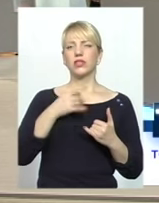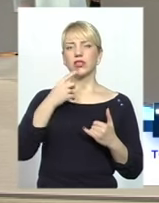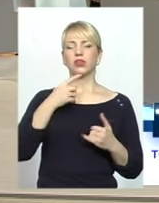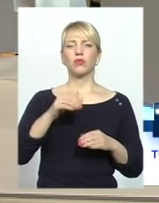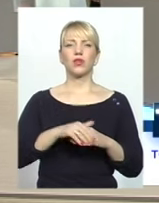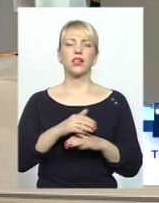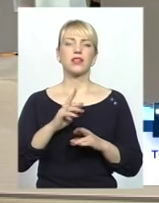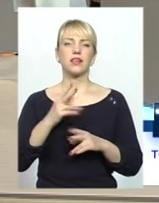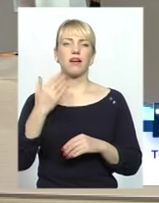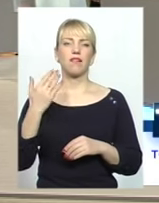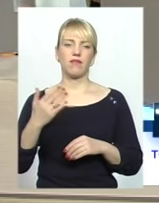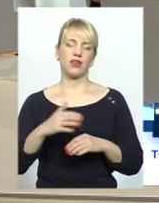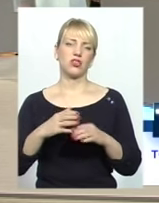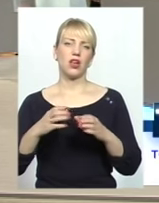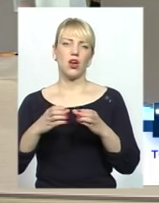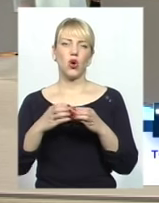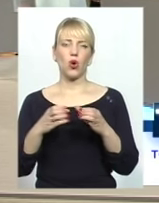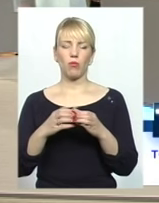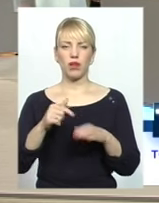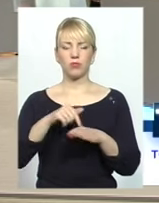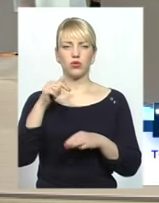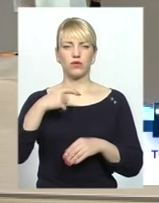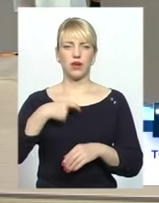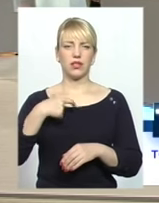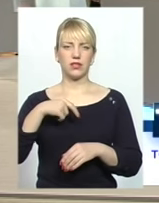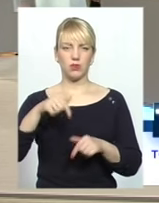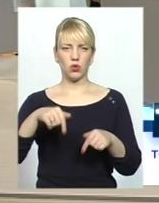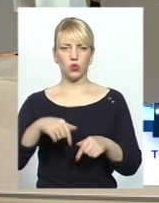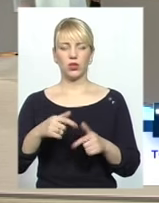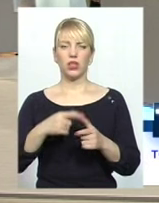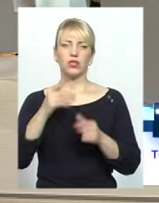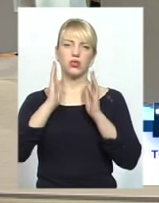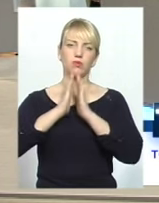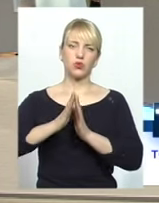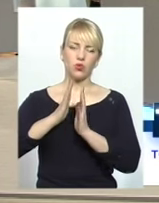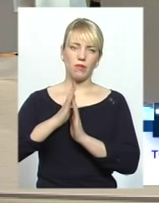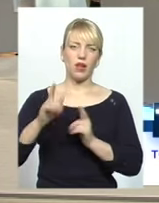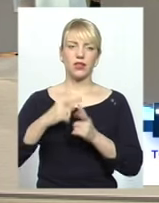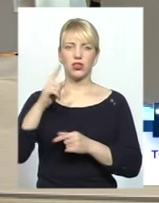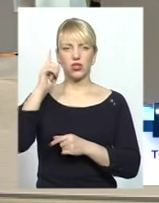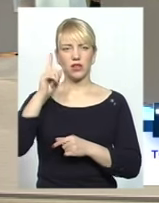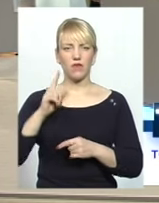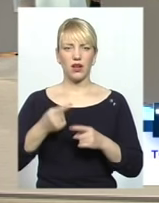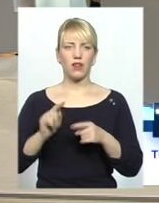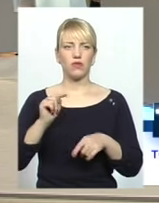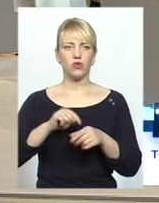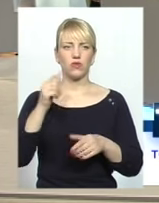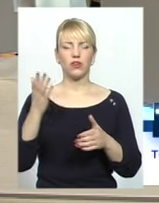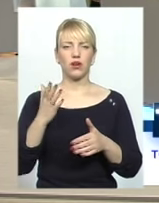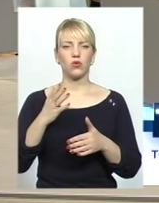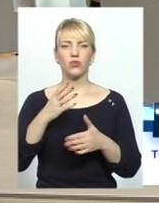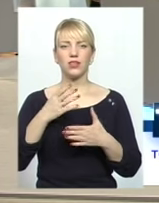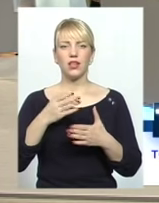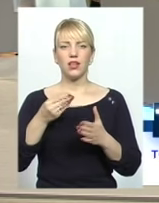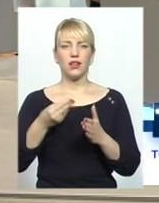Як почуваються громади ваші тут? Чи мусульмани, чи євреї? Якусь неприязнь, в якихось певних ситуаціях до